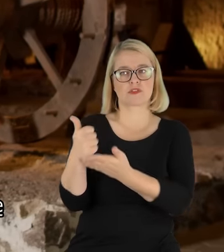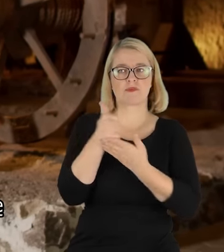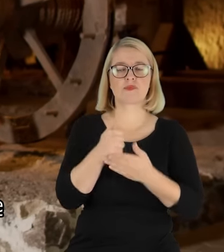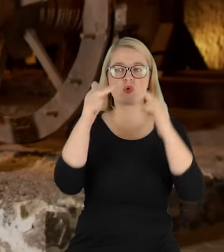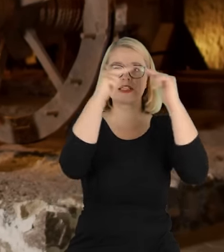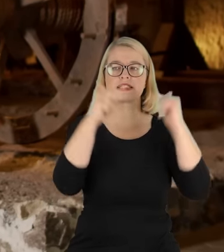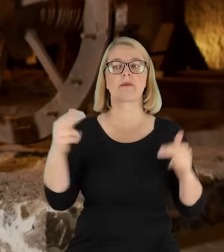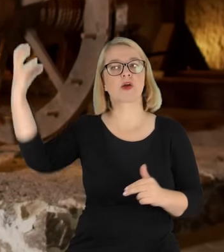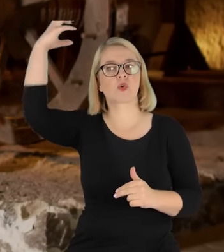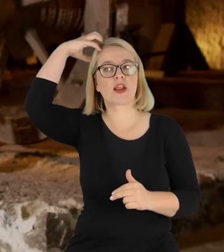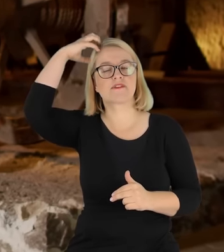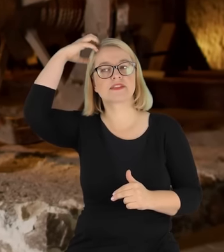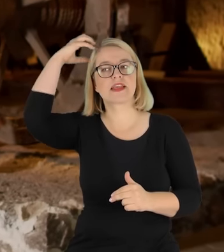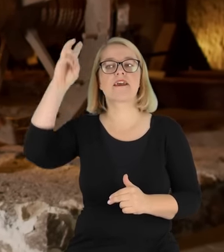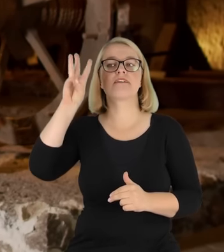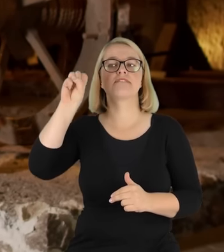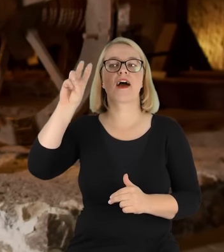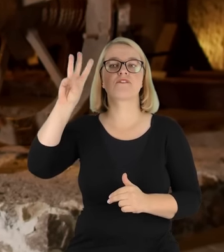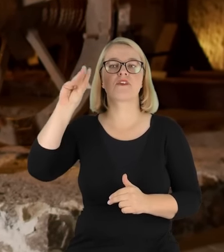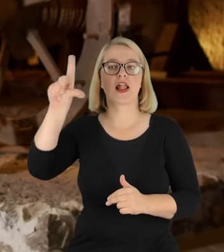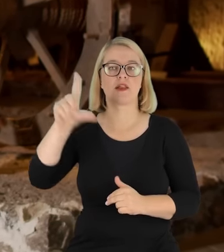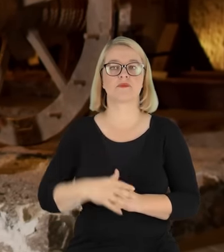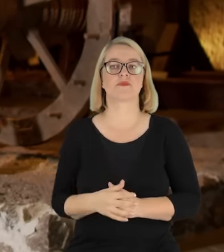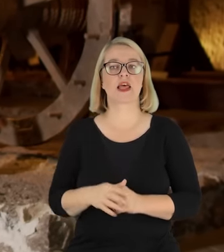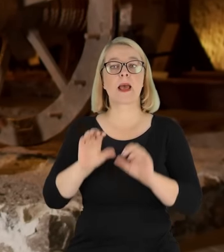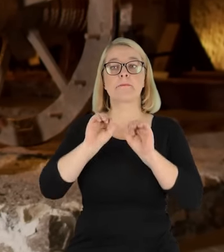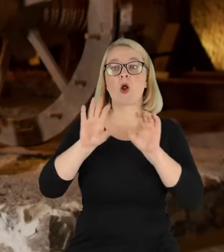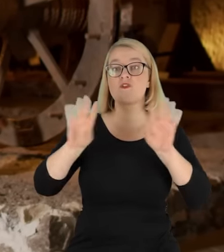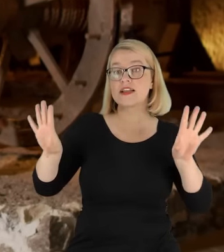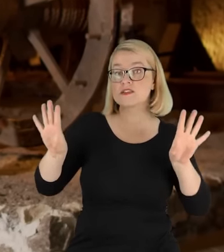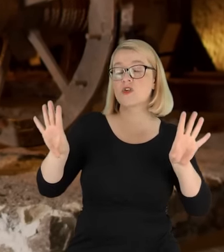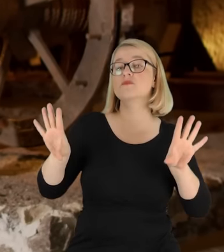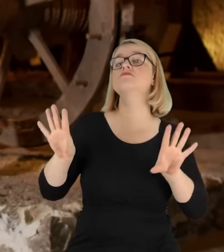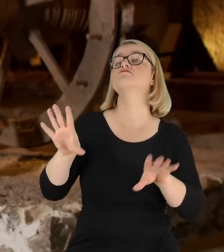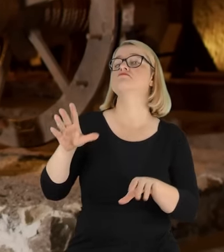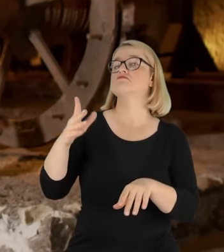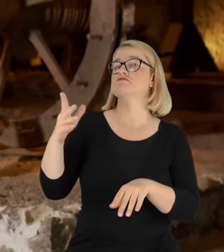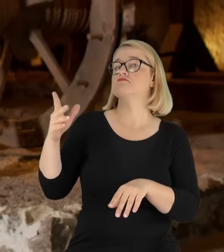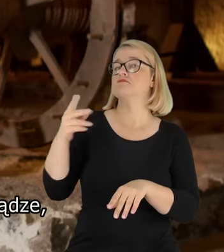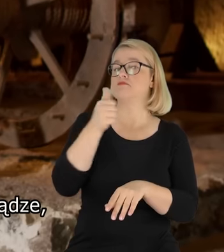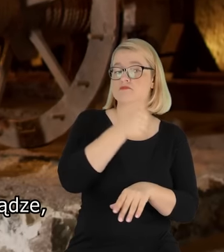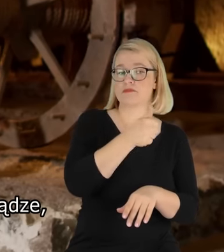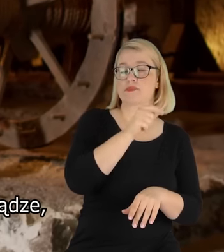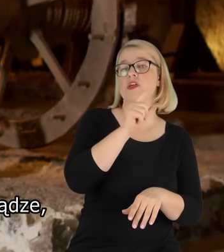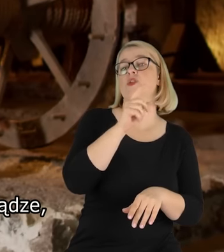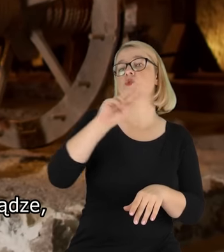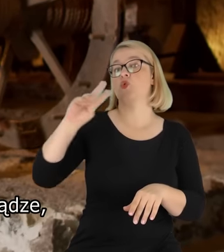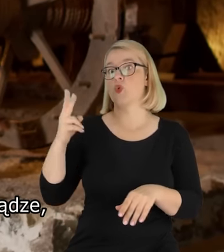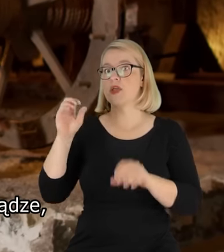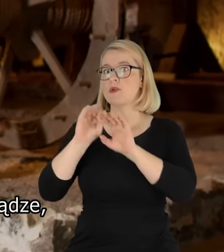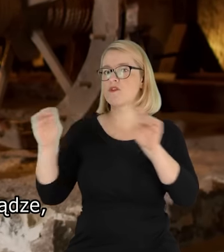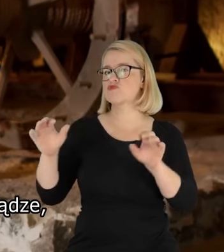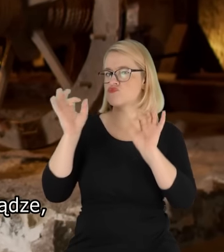królewski na Waweru. Profesor Szablowski, który był w doskonałych relacjach z profesorem Długoszem. Dzięki temu popłynęły pierwsze pieniądze,